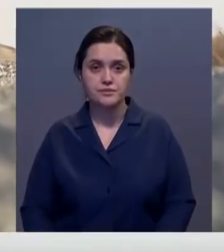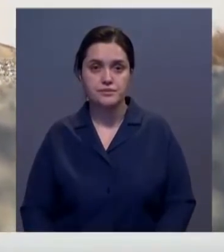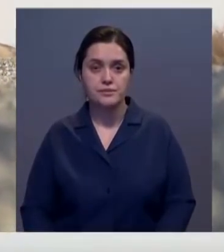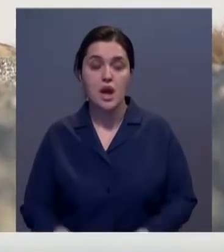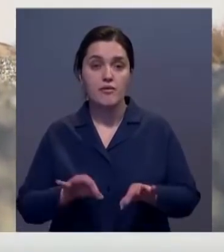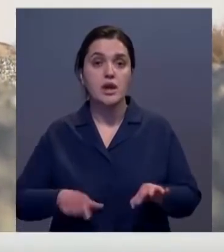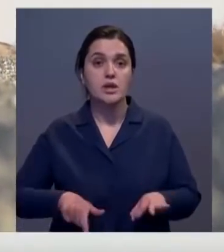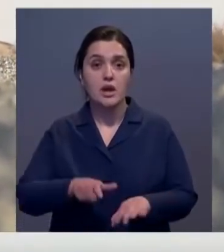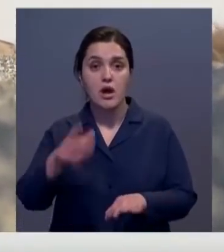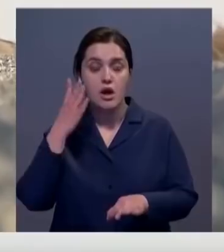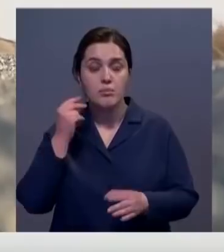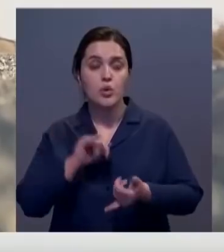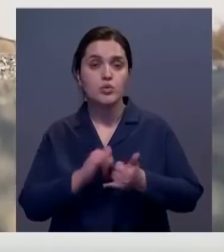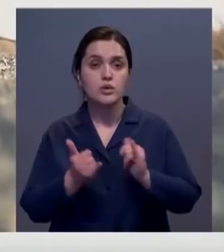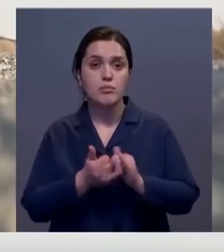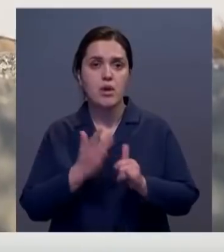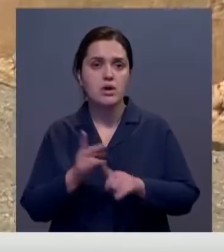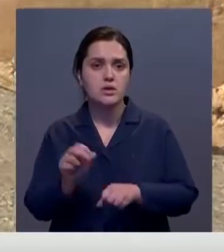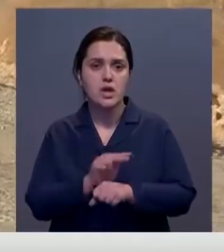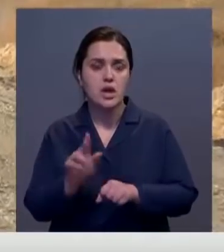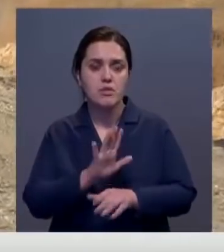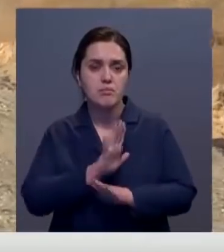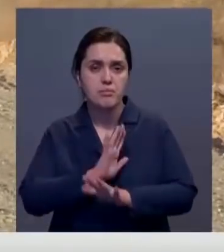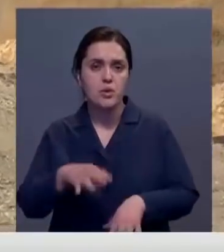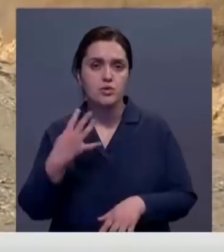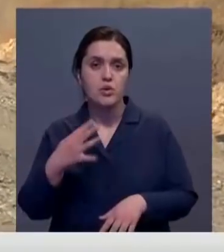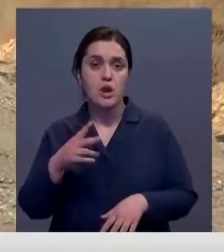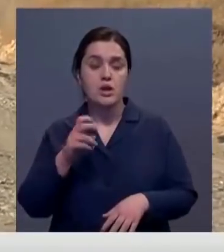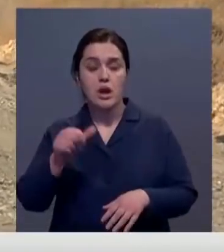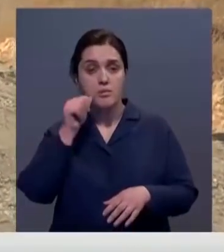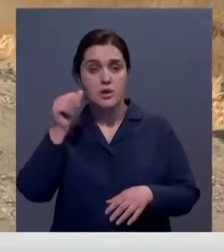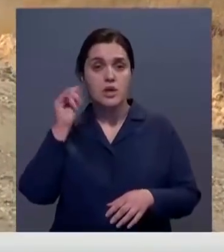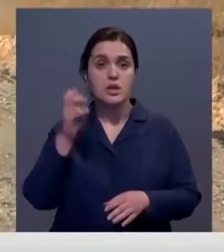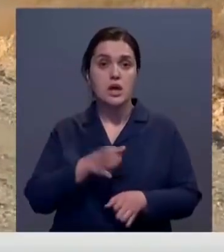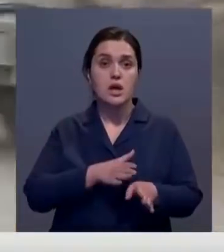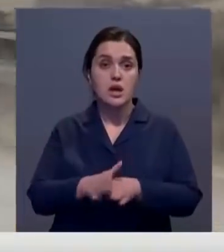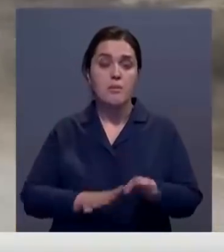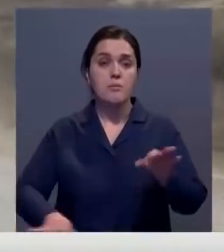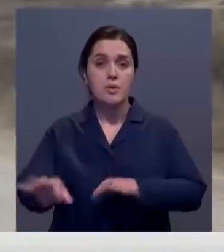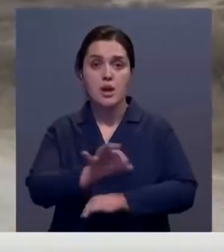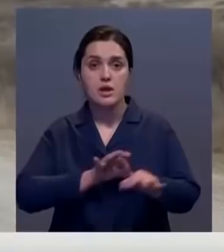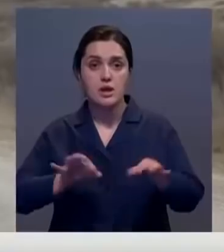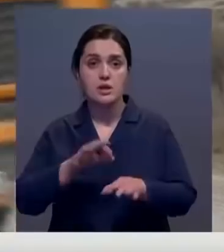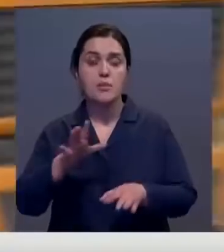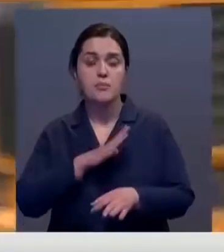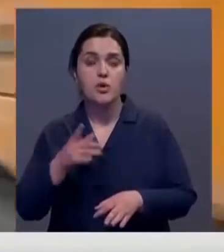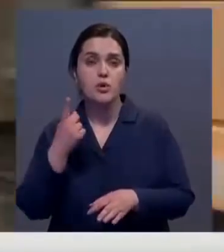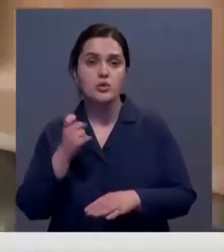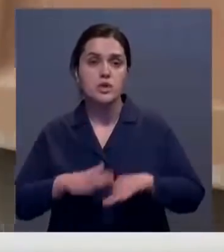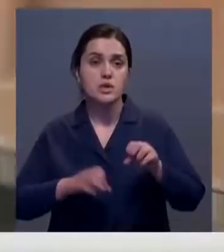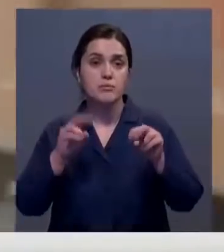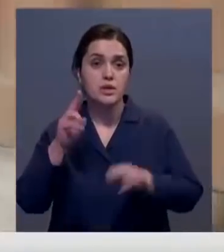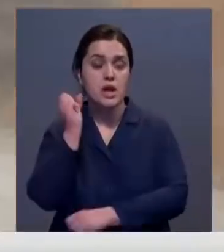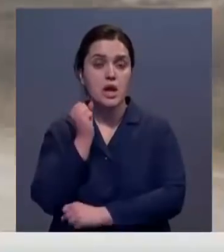Автодорога Алматы-Усть-Каменогорск не ремонтировалась почти 40 лет. В прошлом году на реализацию проекта были привлечены сотни специалистов.